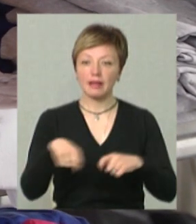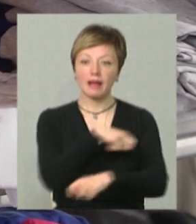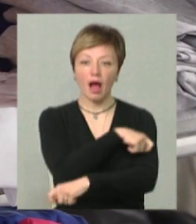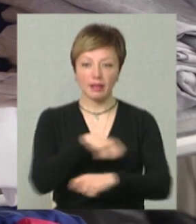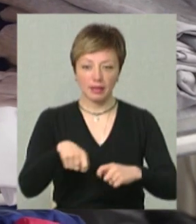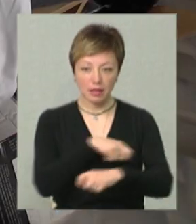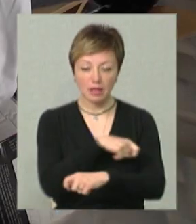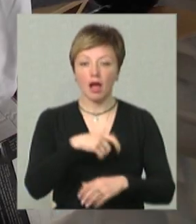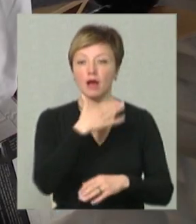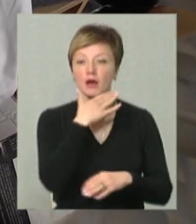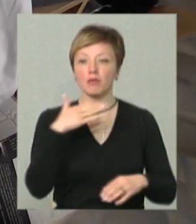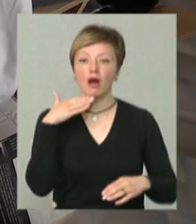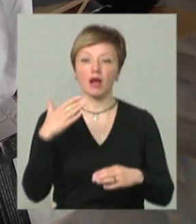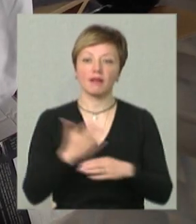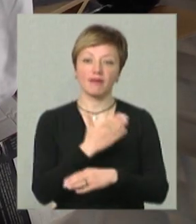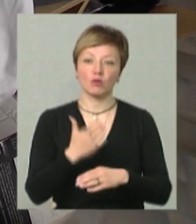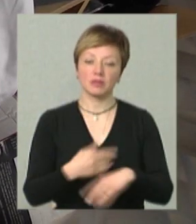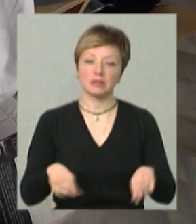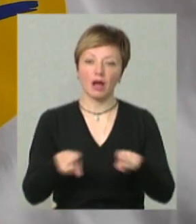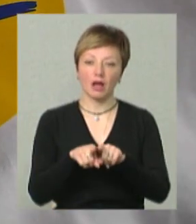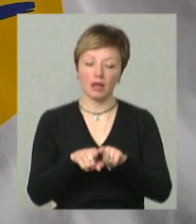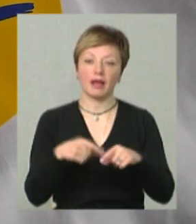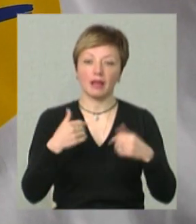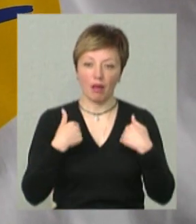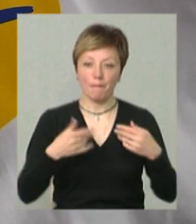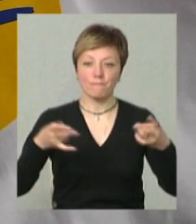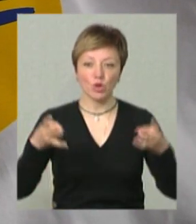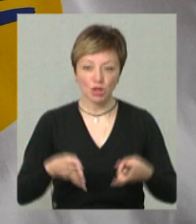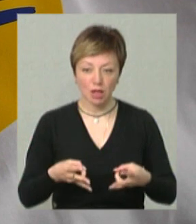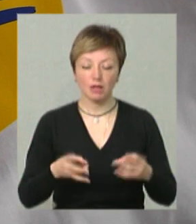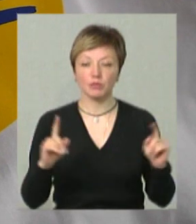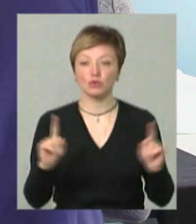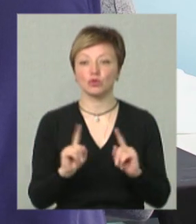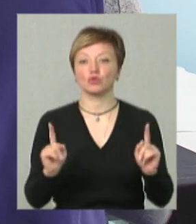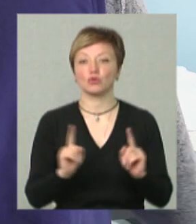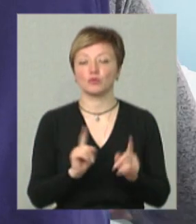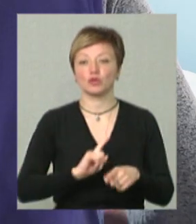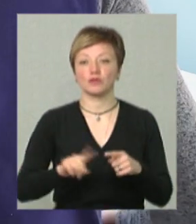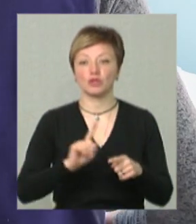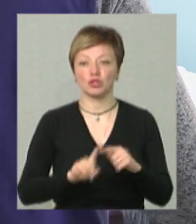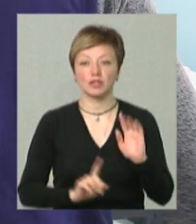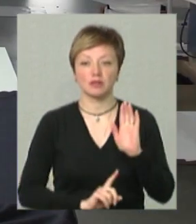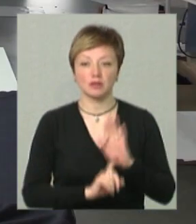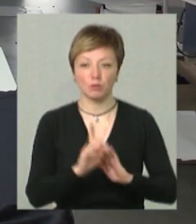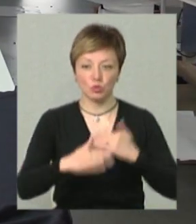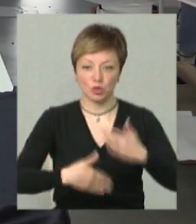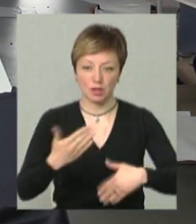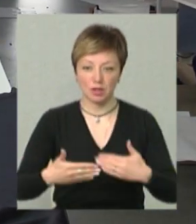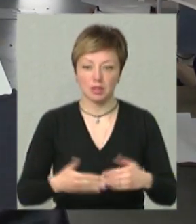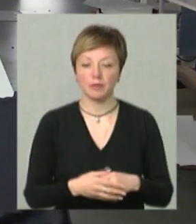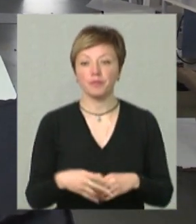багато виробництв таких, як саме нам потрібно, щоб скоріше запуститись.